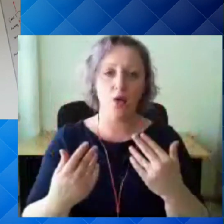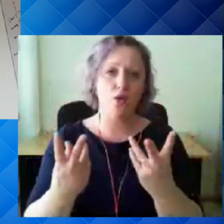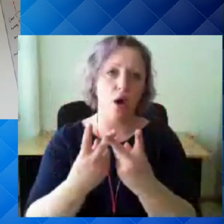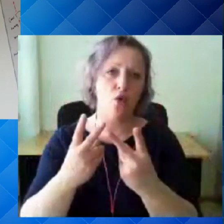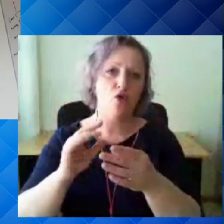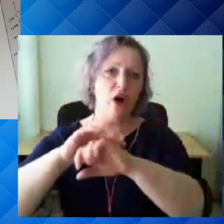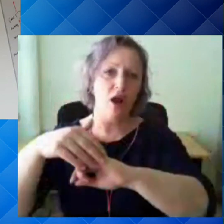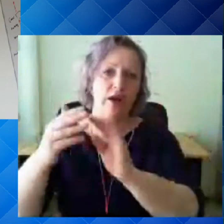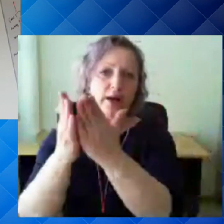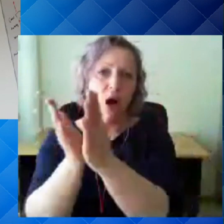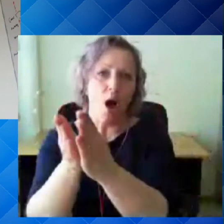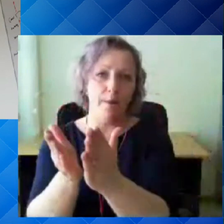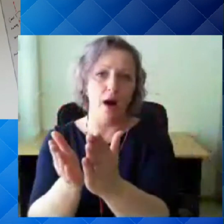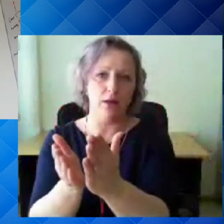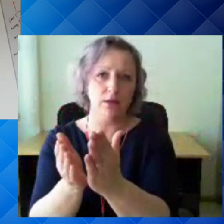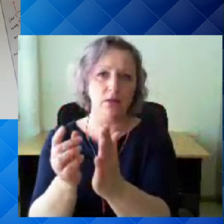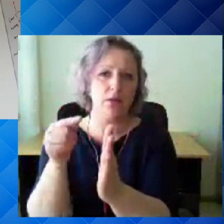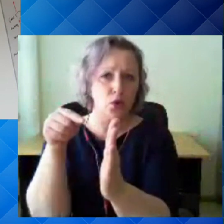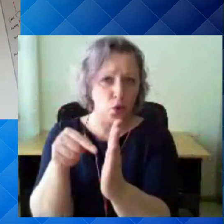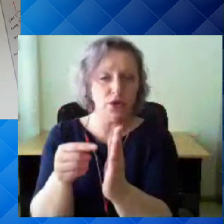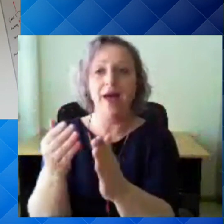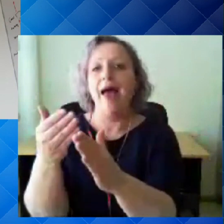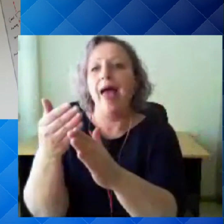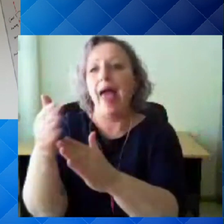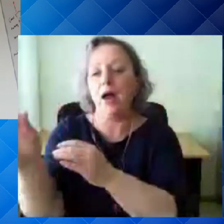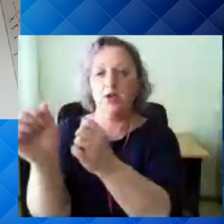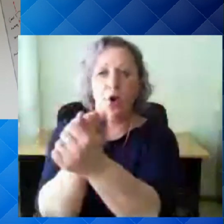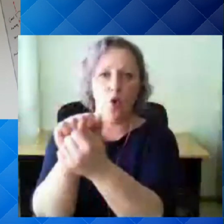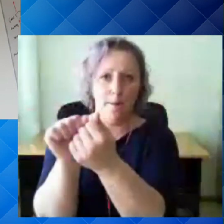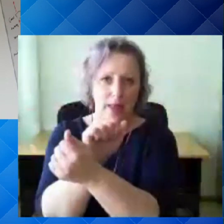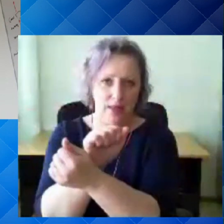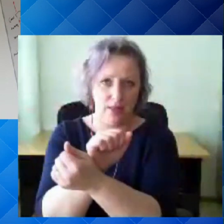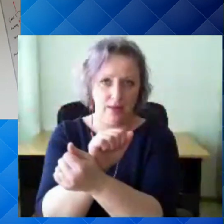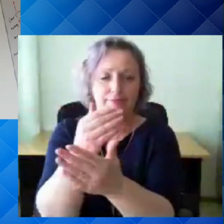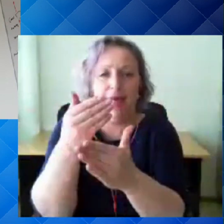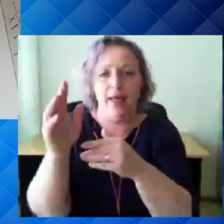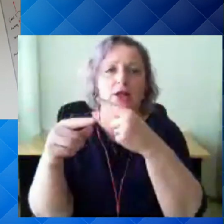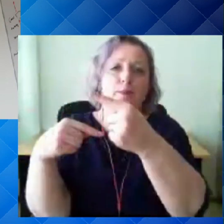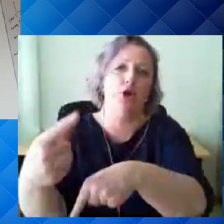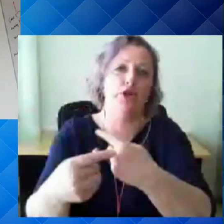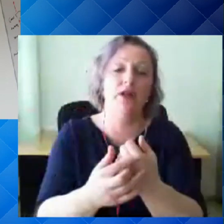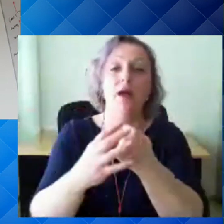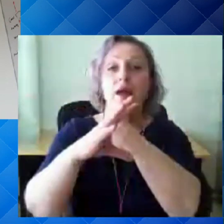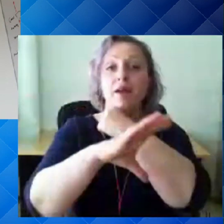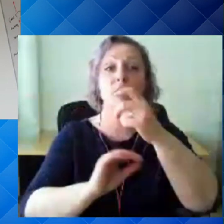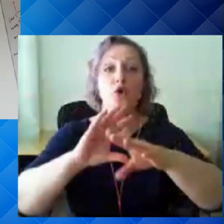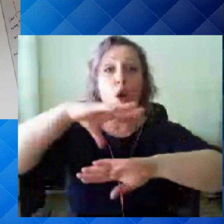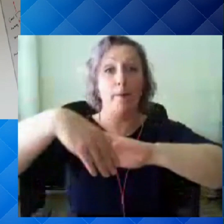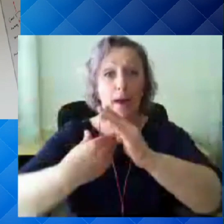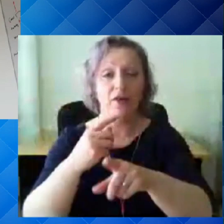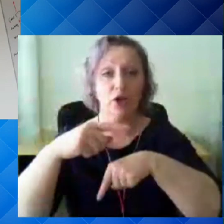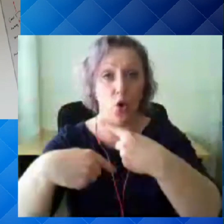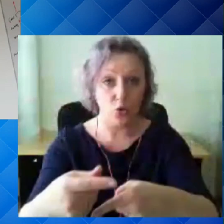raamatust nii-öelda eraldiseisev dokument, eraldiseisev protsess ja viimase 24 tunni jooksul